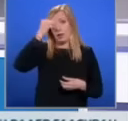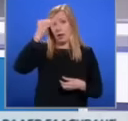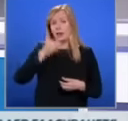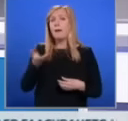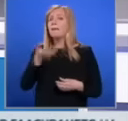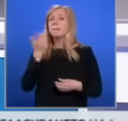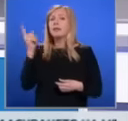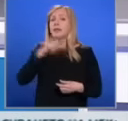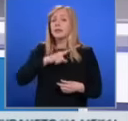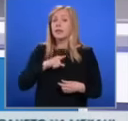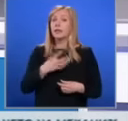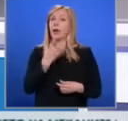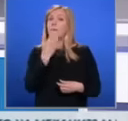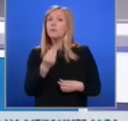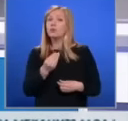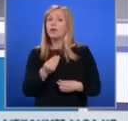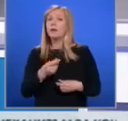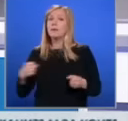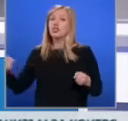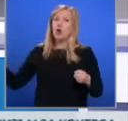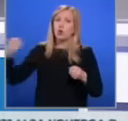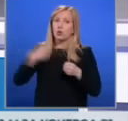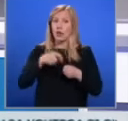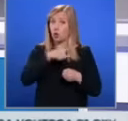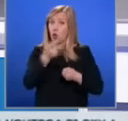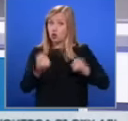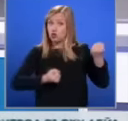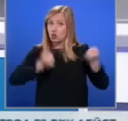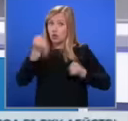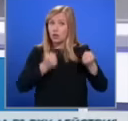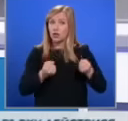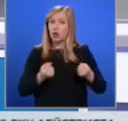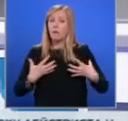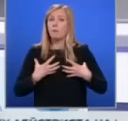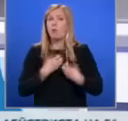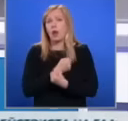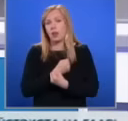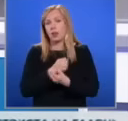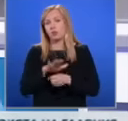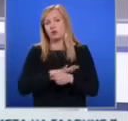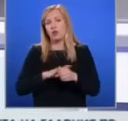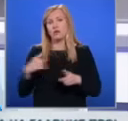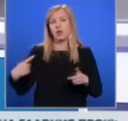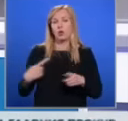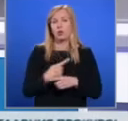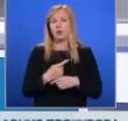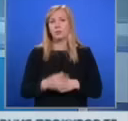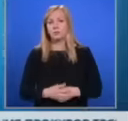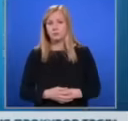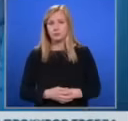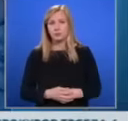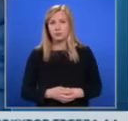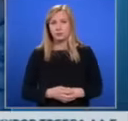Преди дни Бусът им беше ударен от минохвъргачка. Саша е шофирал и именно той поел основния удар. Оцелили са го два шръпнела.